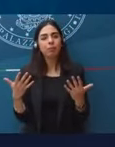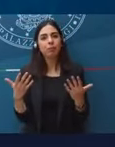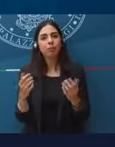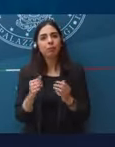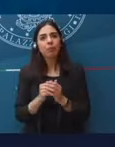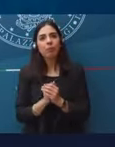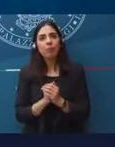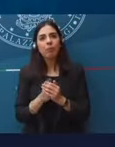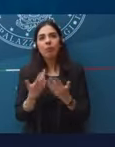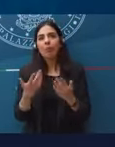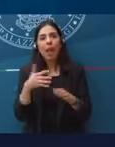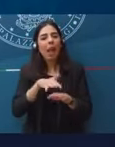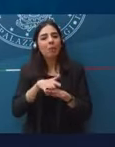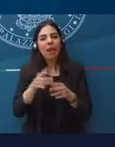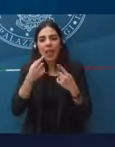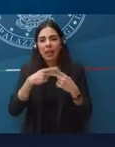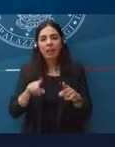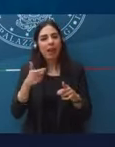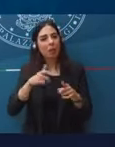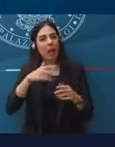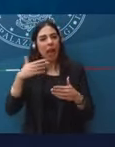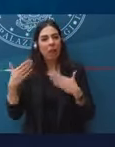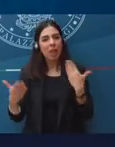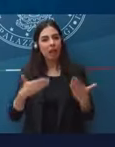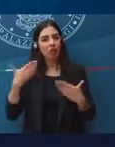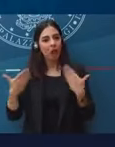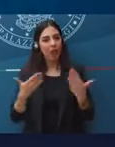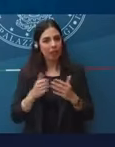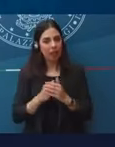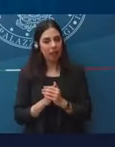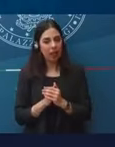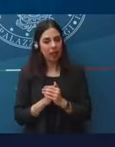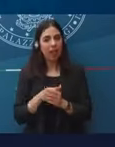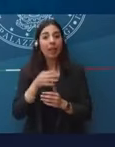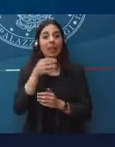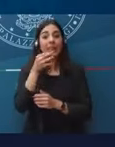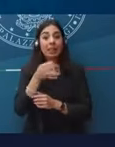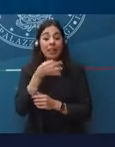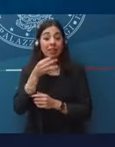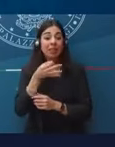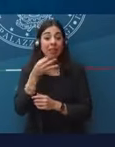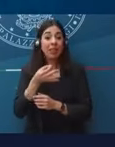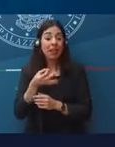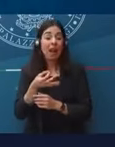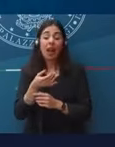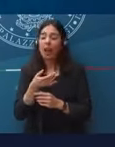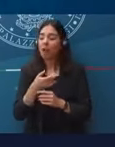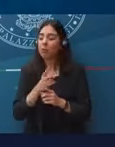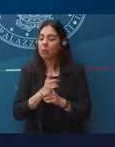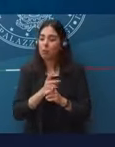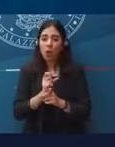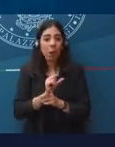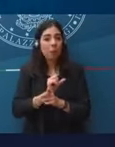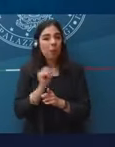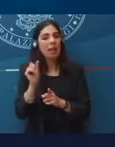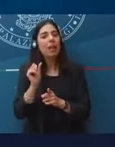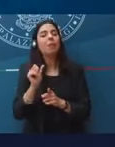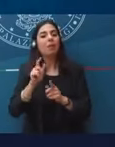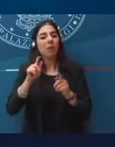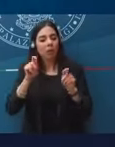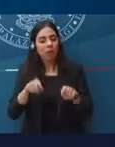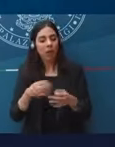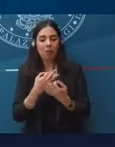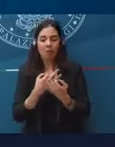chiamiamola emergenziale. E quindi bisogna, prima di tutto, avviare bene la campagna di